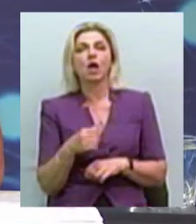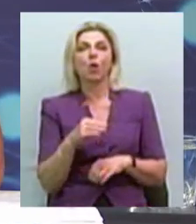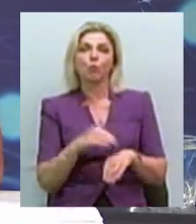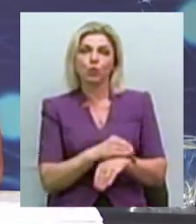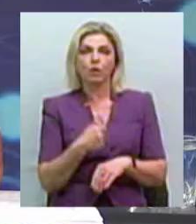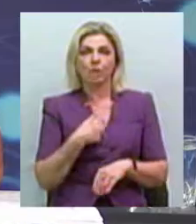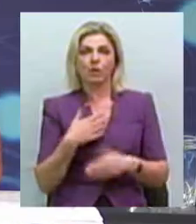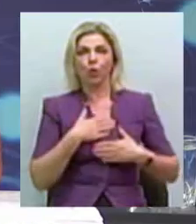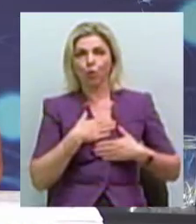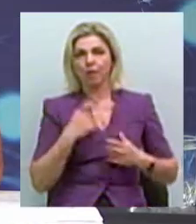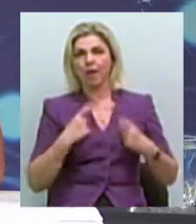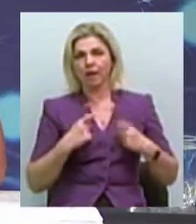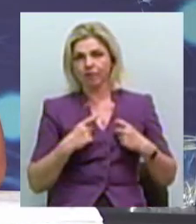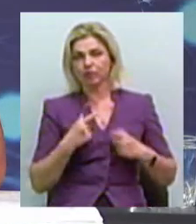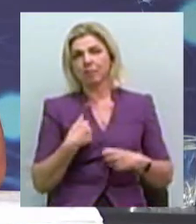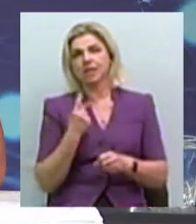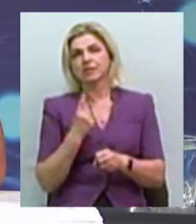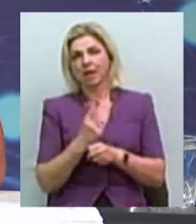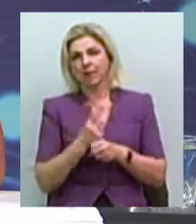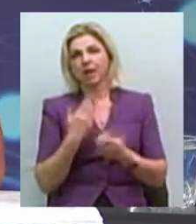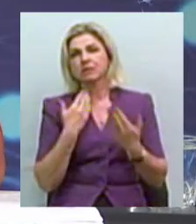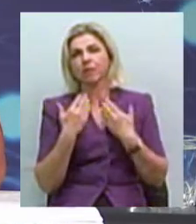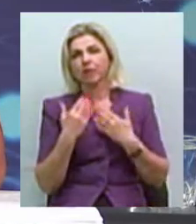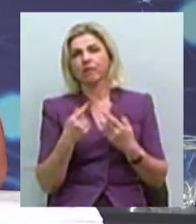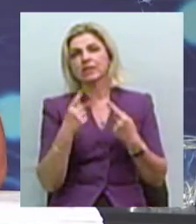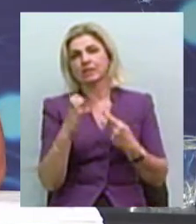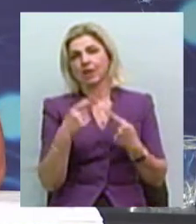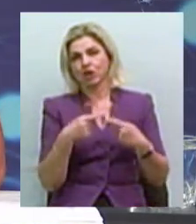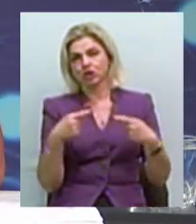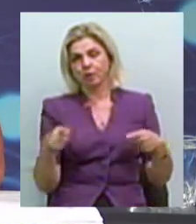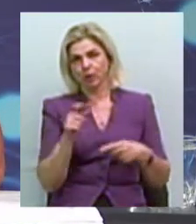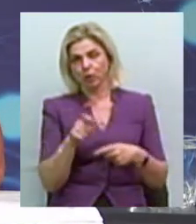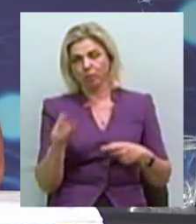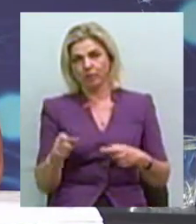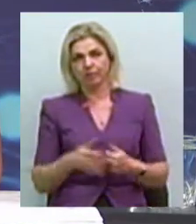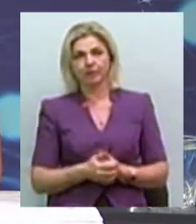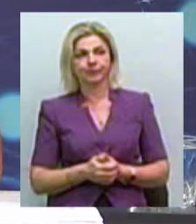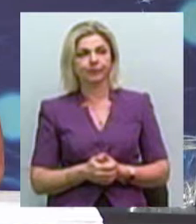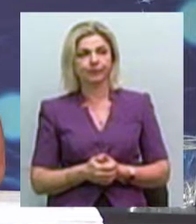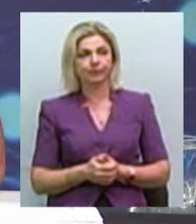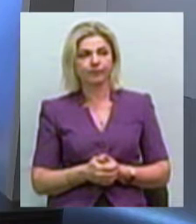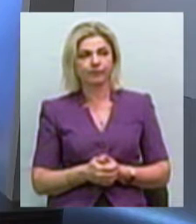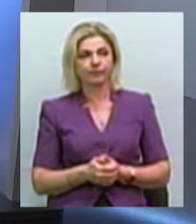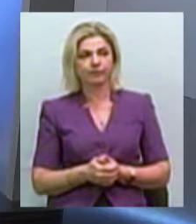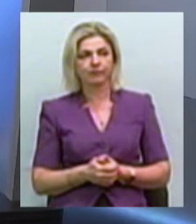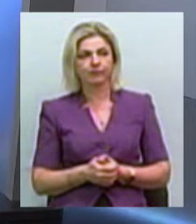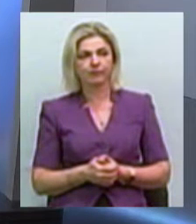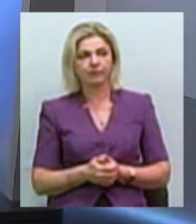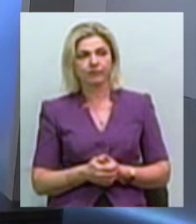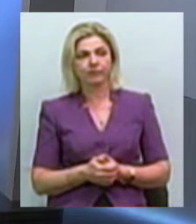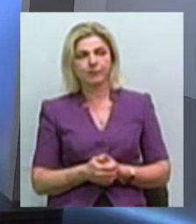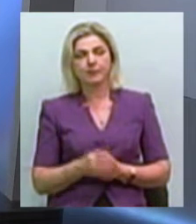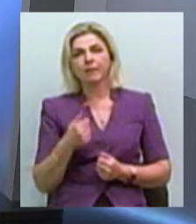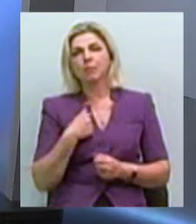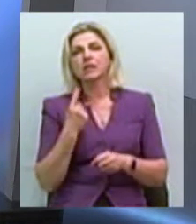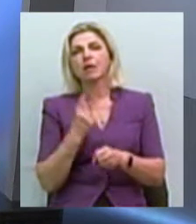любить, тому рівнує, тому забороняє мені спілкуватися з іншими, наприклад, чоловіками, особами чоловічої статі, бо він там забороняє